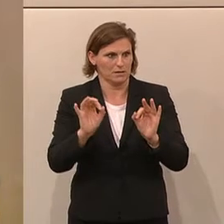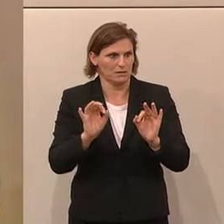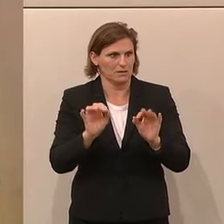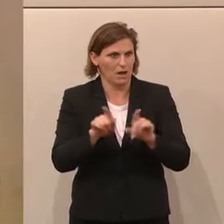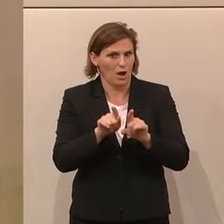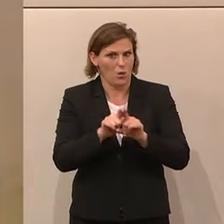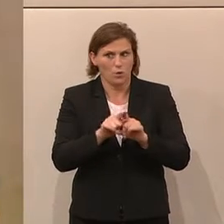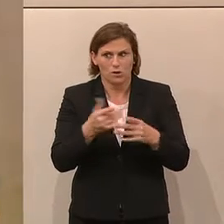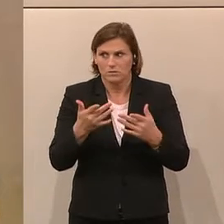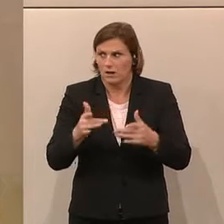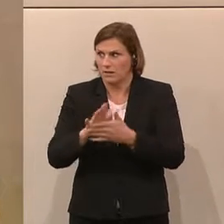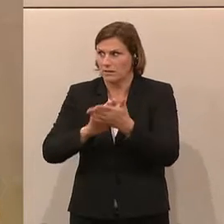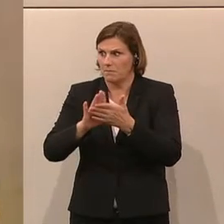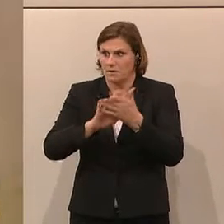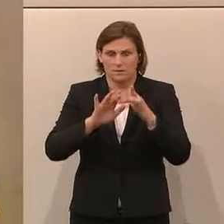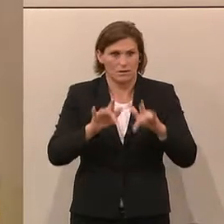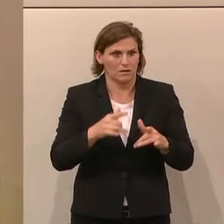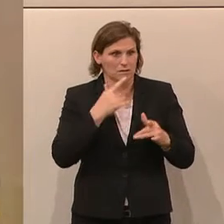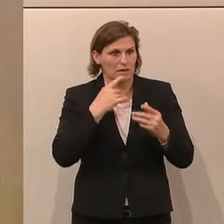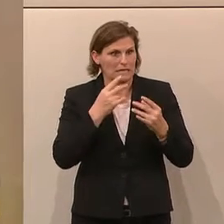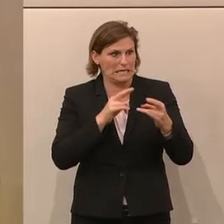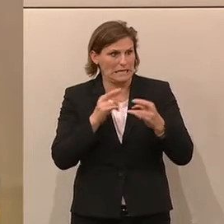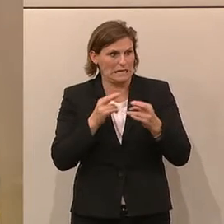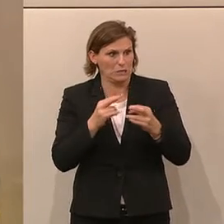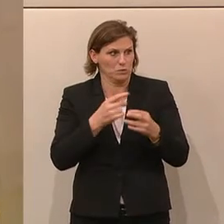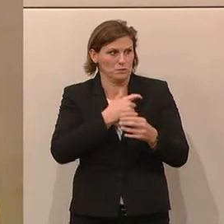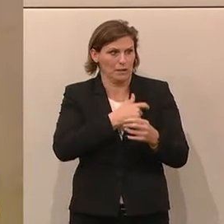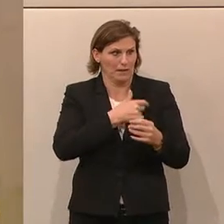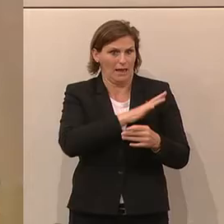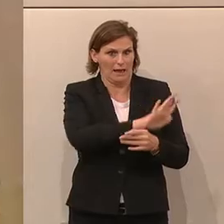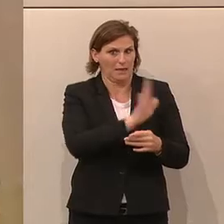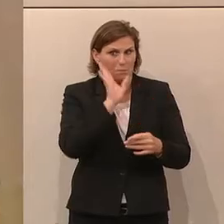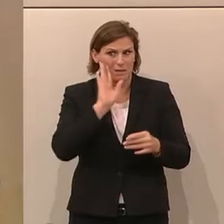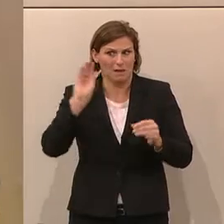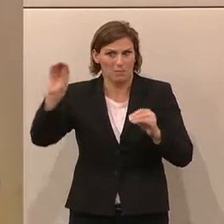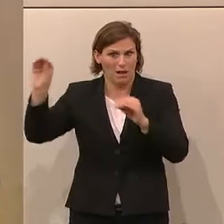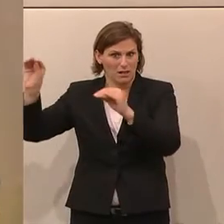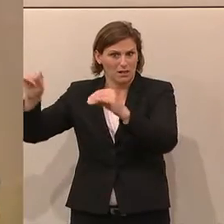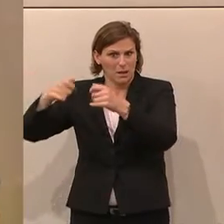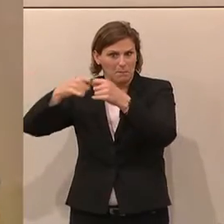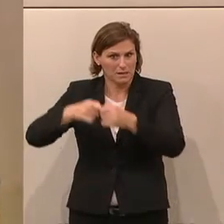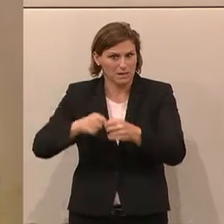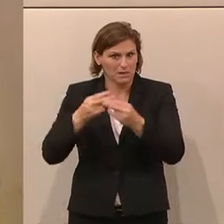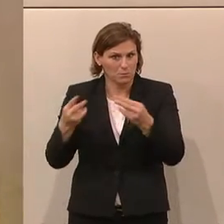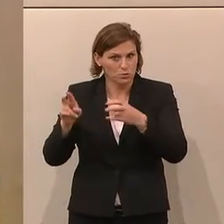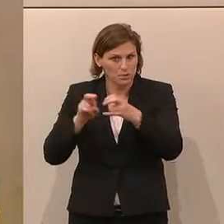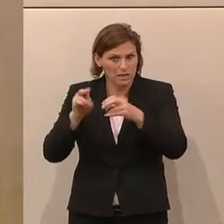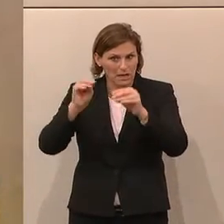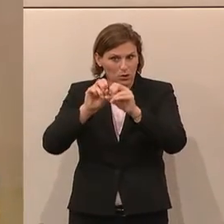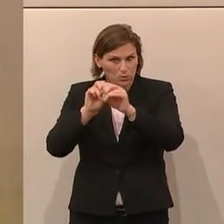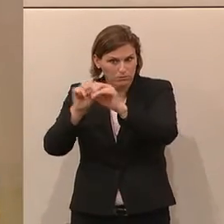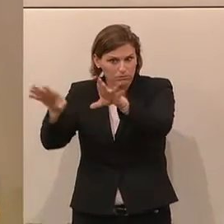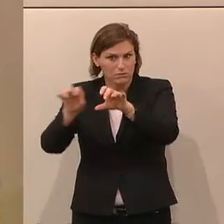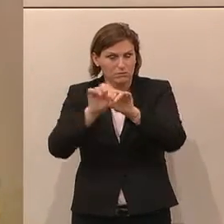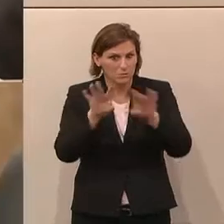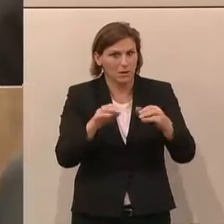ich sagen, es ist niemand hier. Werte Regierungsfraktionen, bitte richten Sie Ihren Mitgliedern in der Bundesregierung aus, sich endlich